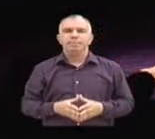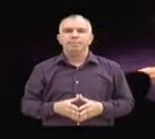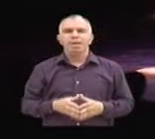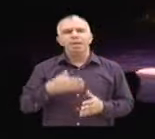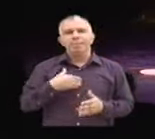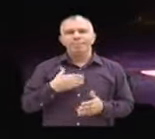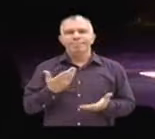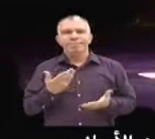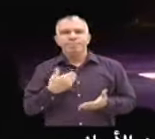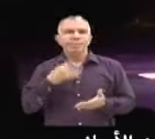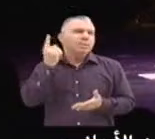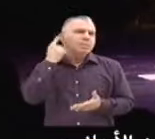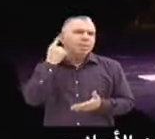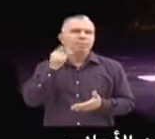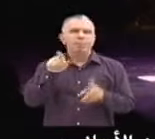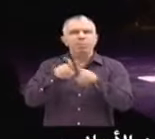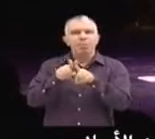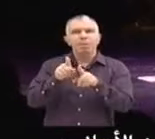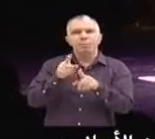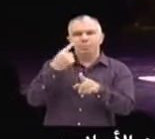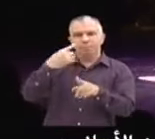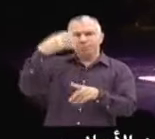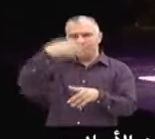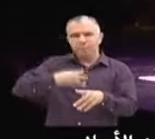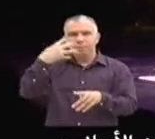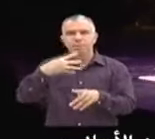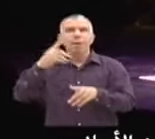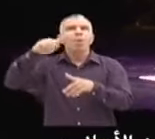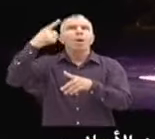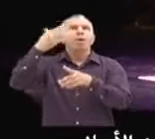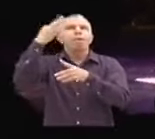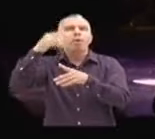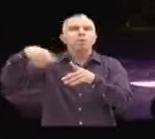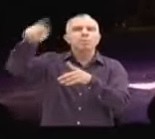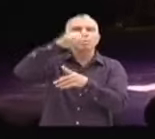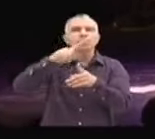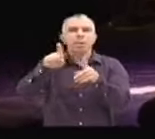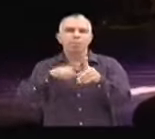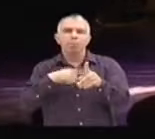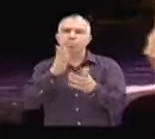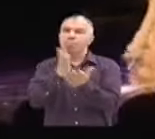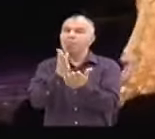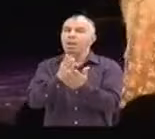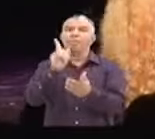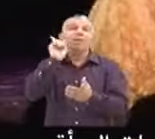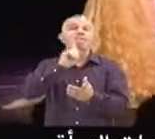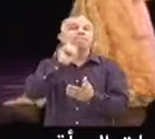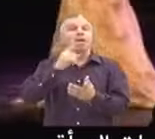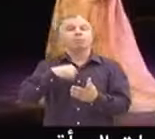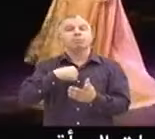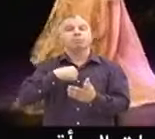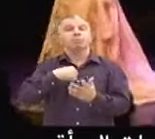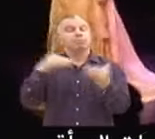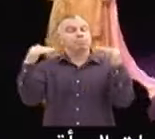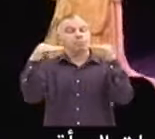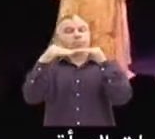Bien sûr, quand je vous entends parler de la sorte, comme ça, de l'étranger, je ne peux m'empêcher de faire un parallèle avec